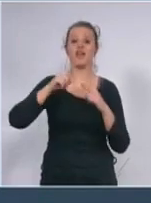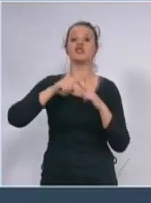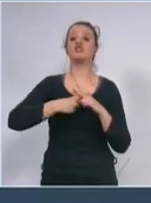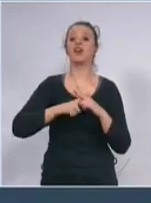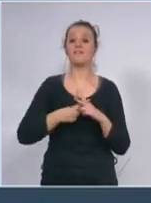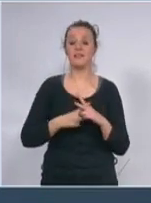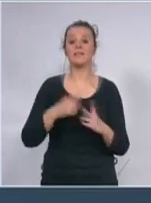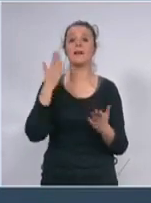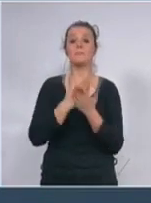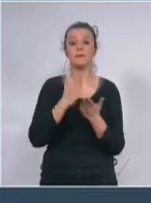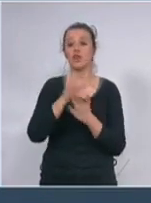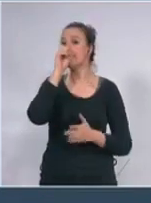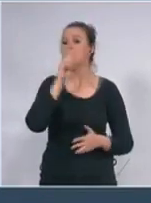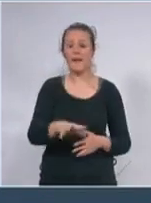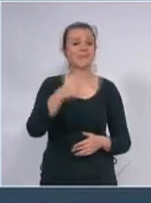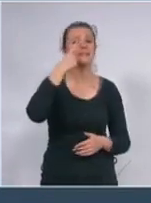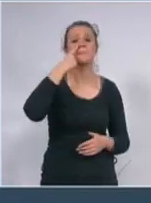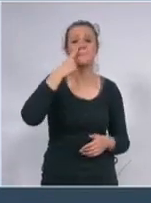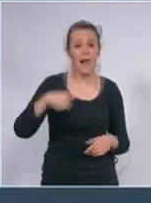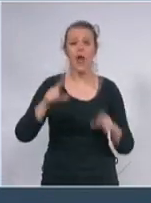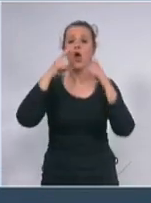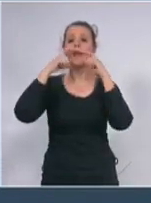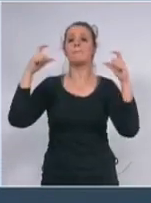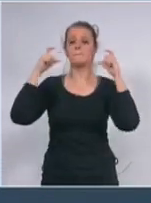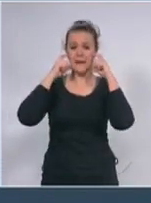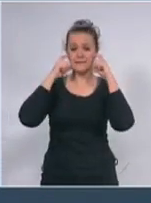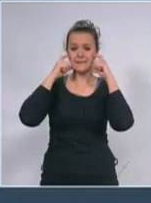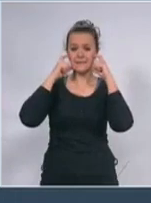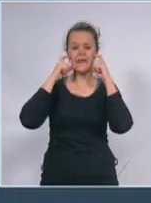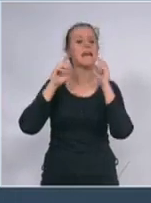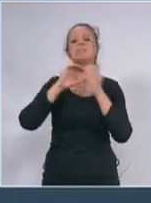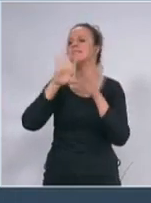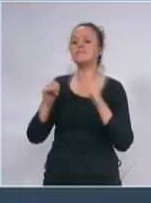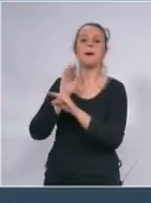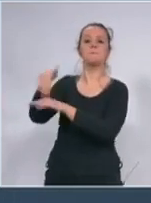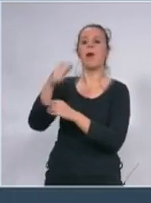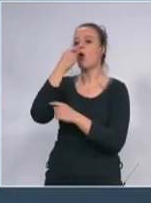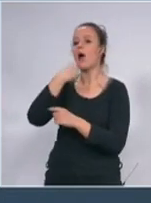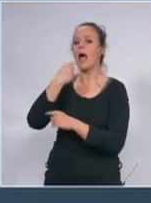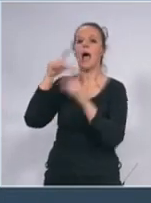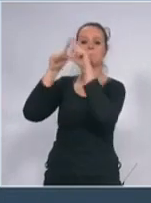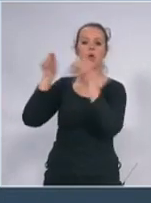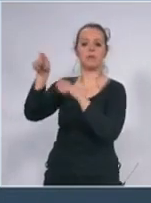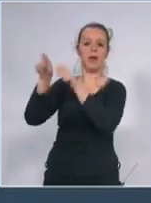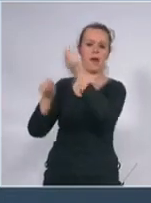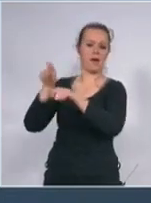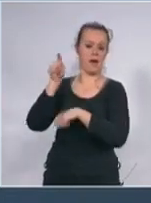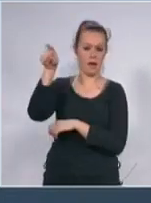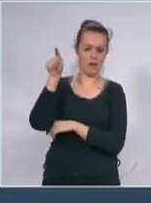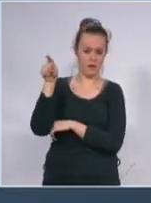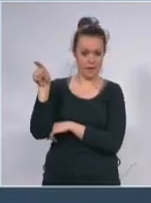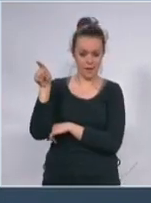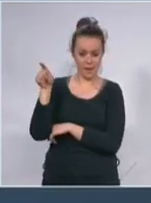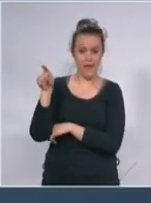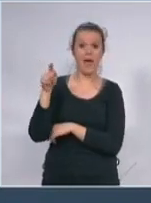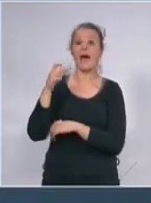miliona masaka maske najmanje na tržištu i to ćemo sve kroz apoteku da damo a onda nam sledi još